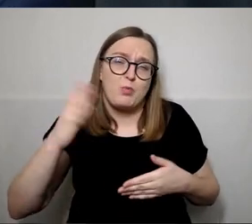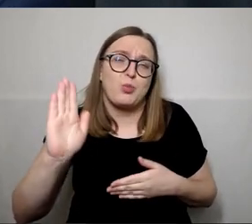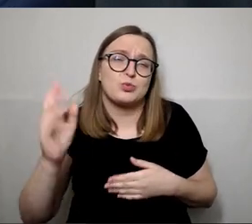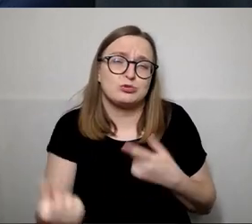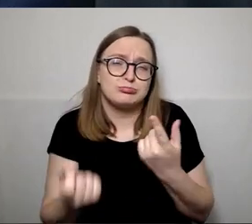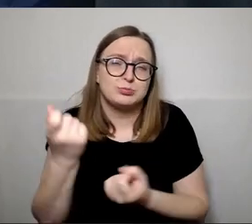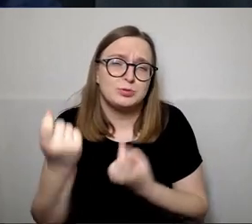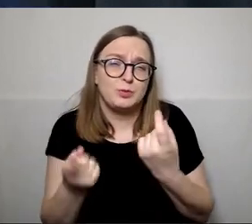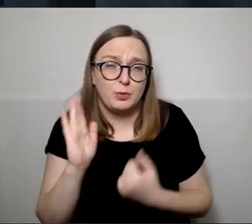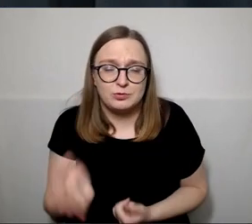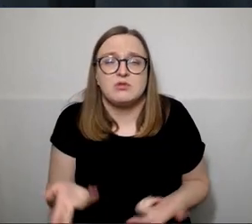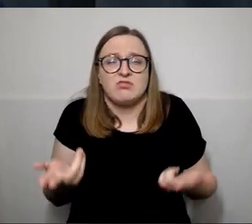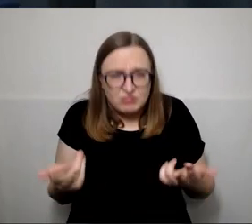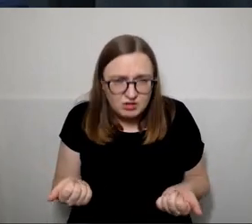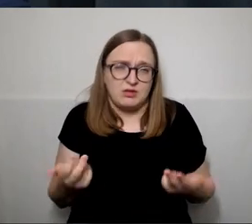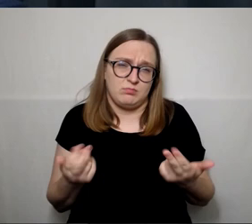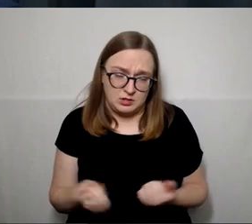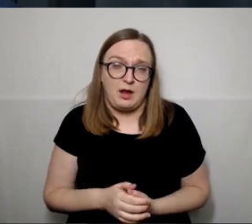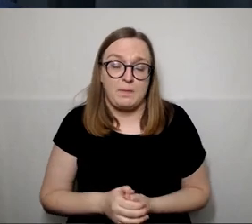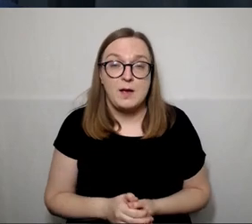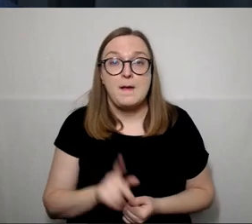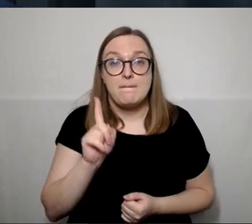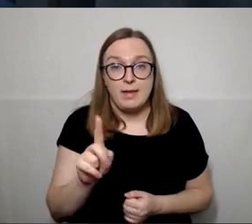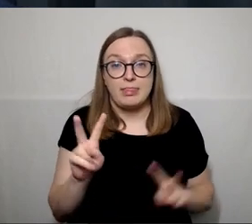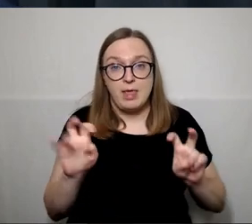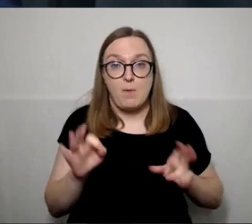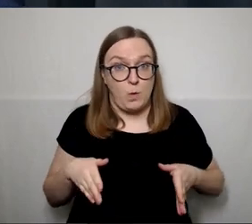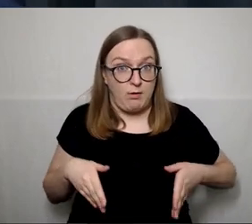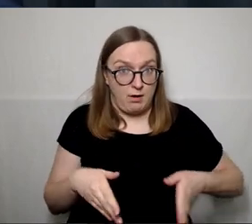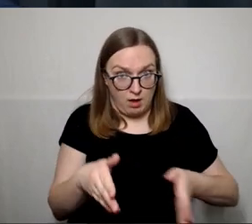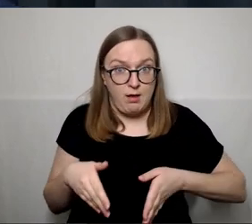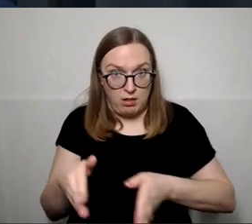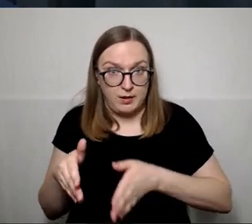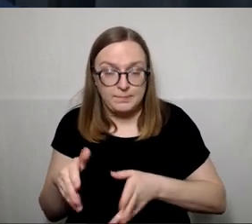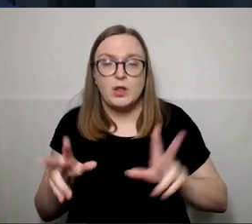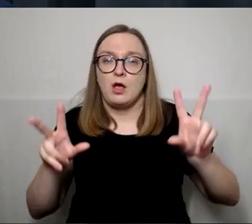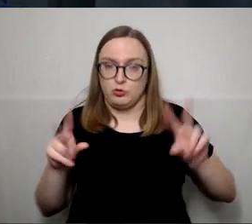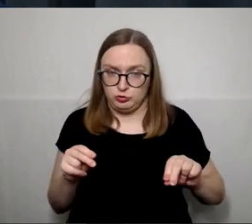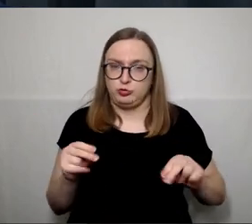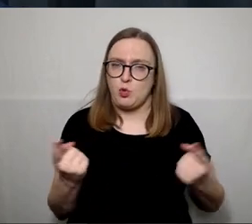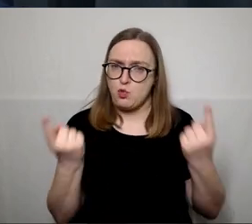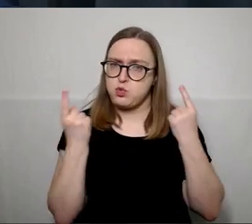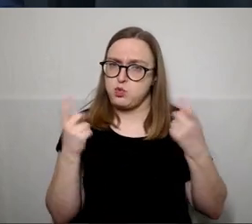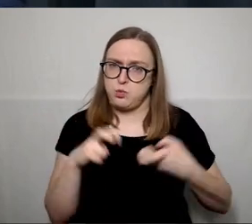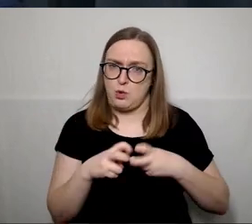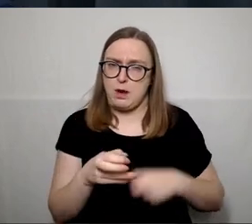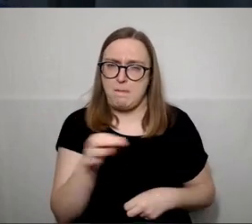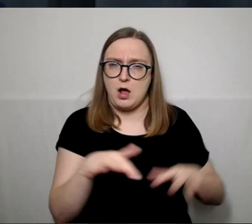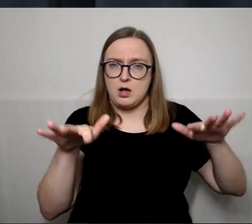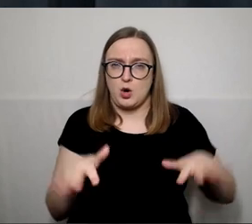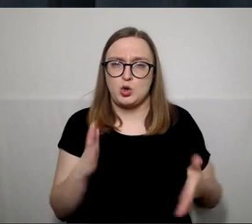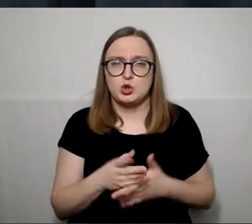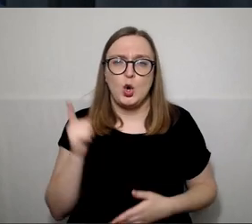taip ir bus. Kalbant apie kelios, taip iš tikrųjų yra didelė bėda. Rajonė yra per 1000